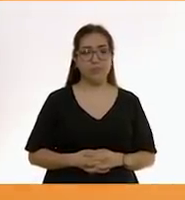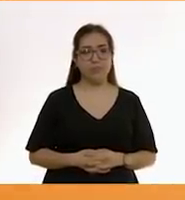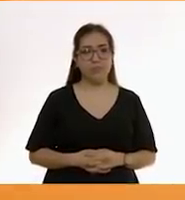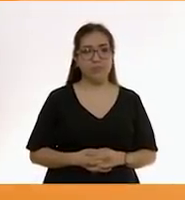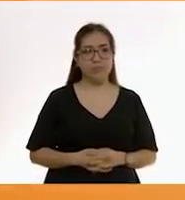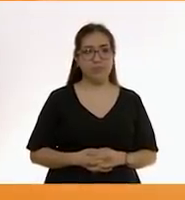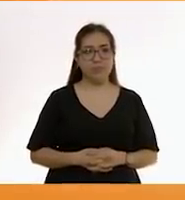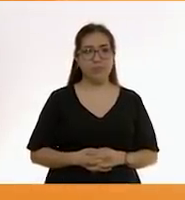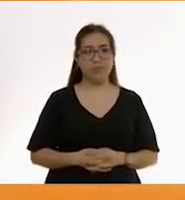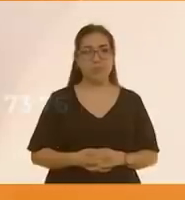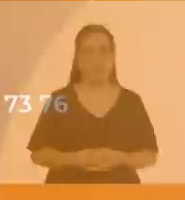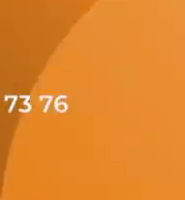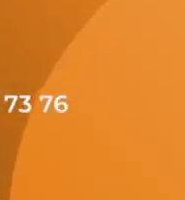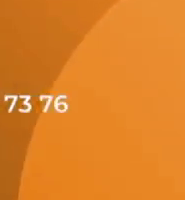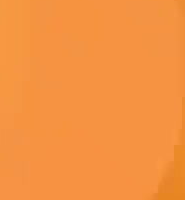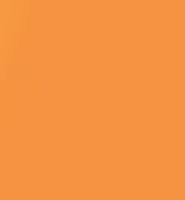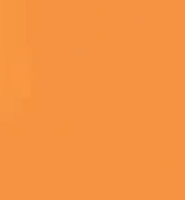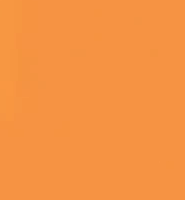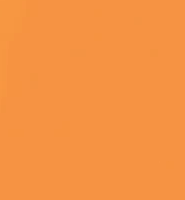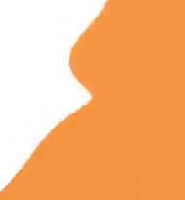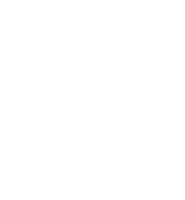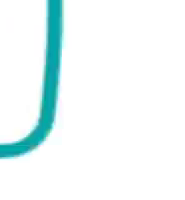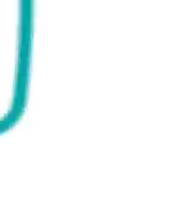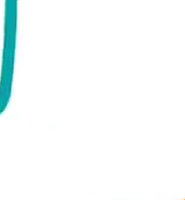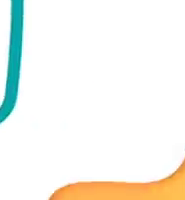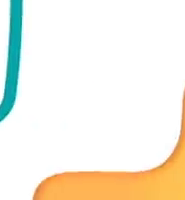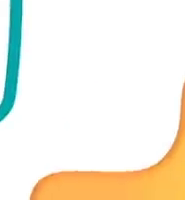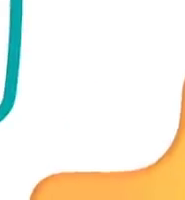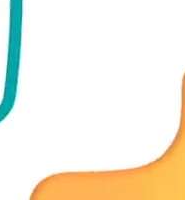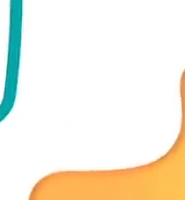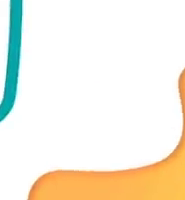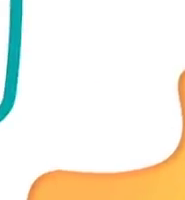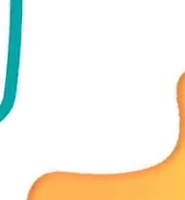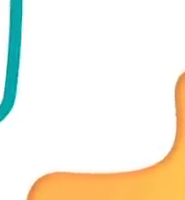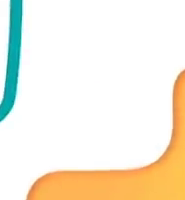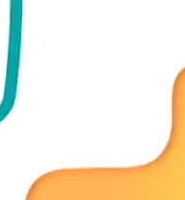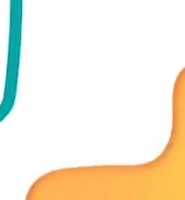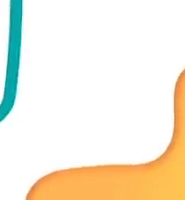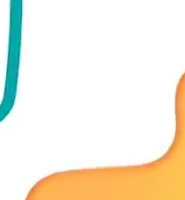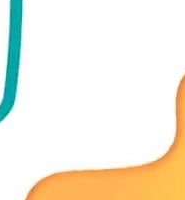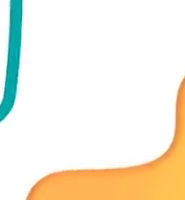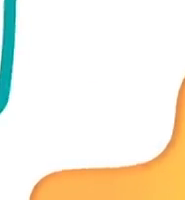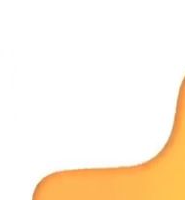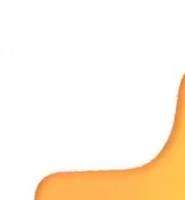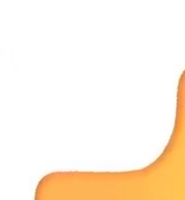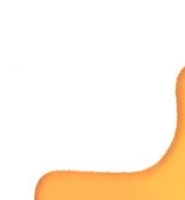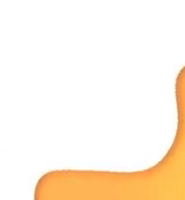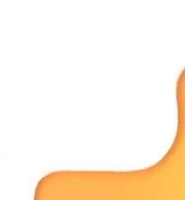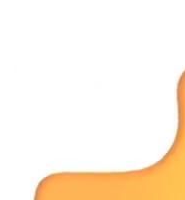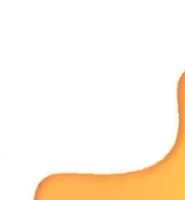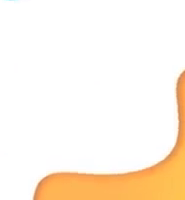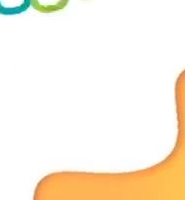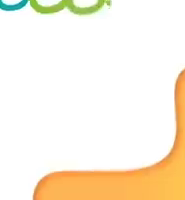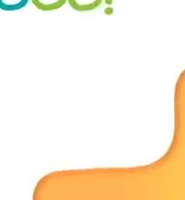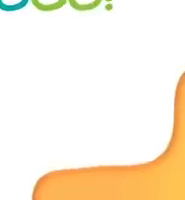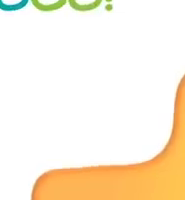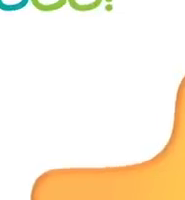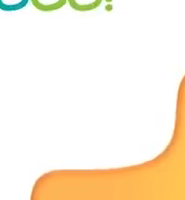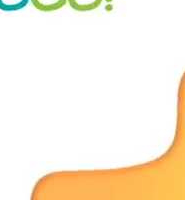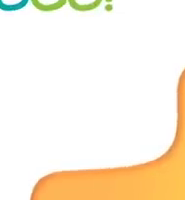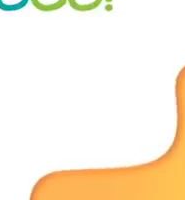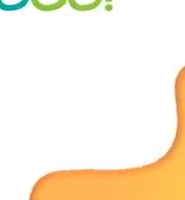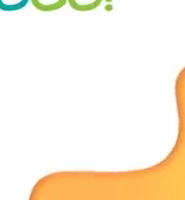-8-634-737 En Instagram反 o o o Gracias ver